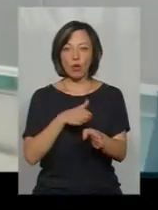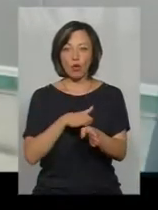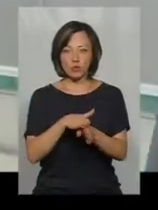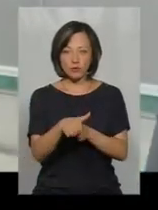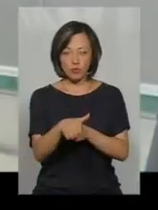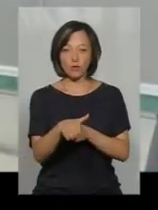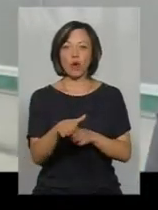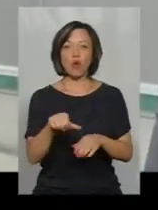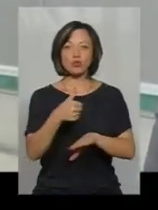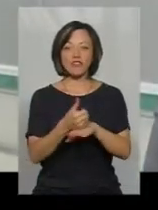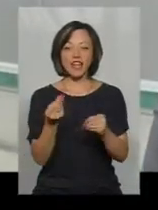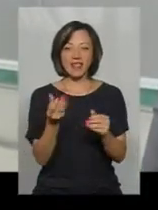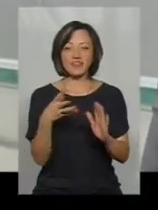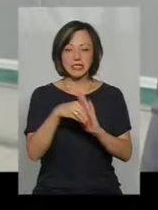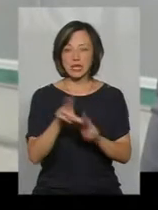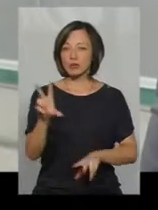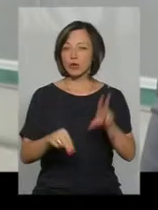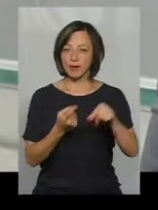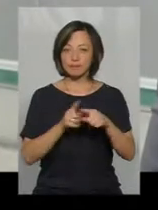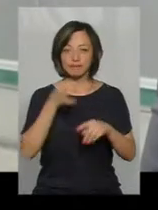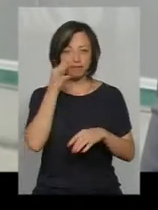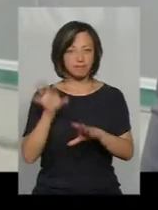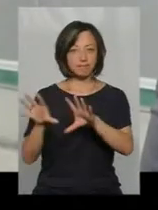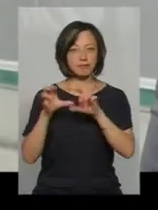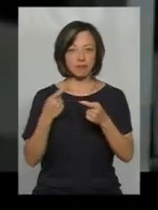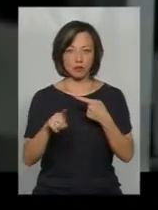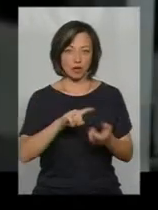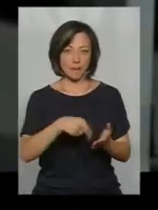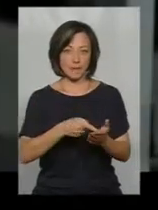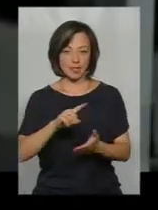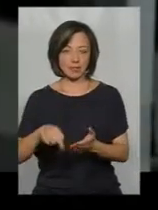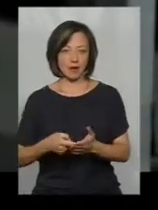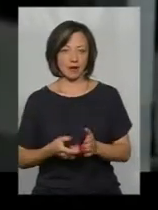основних інвестицій. Сподіваємося, що цей досвід приймуть в інших містах.